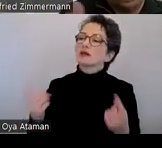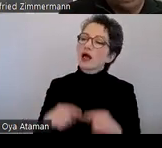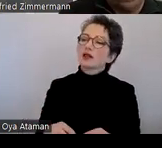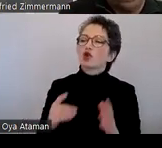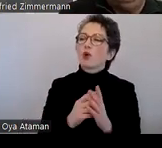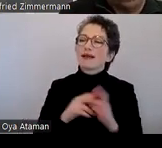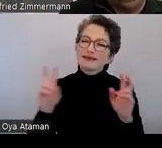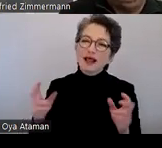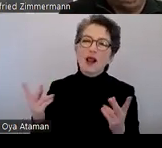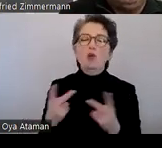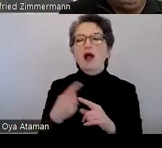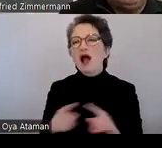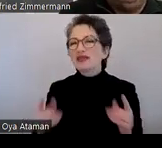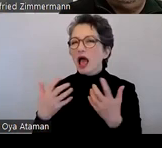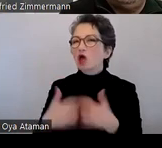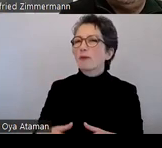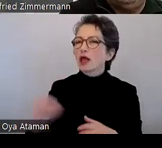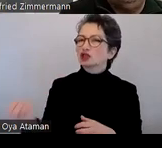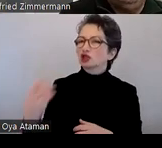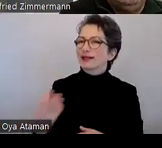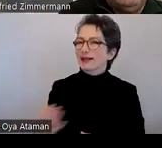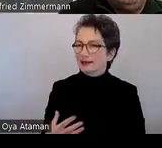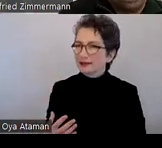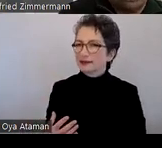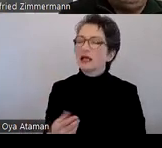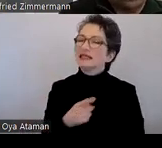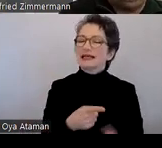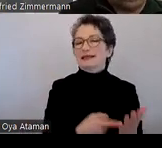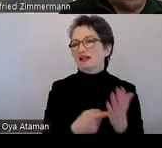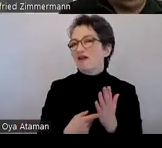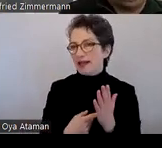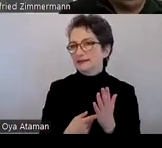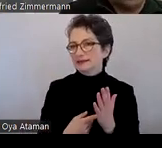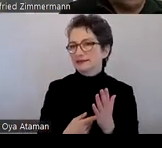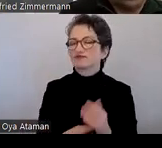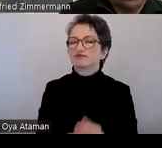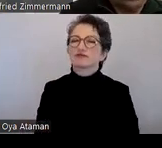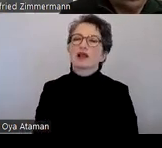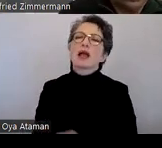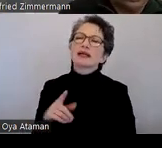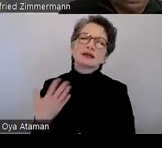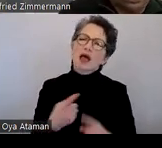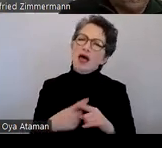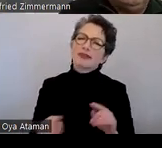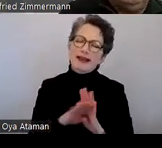eventuell automatisch generiert worden sind. Aber das sind andere auch Regeln, die